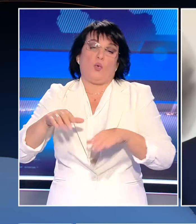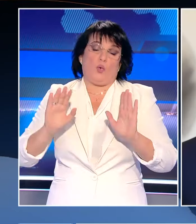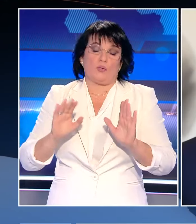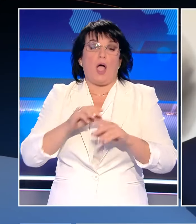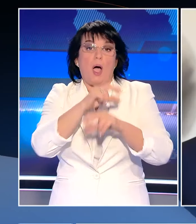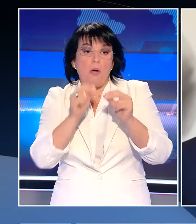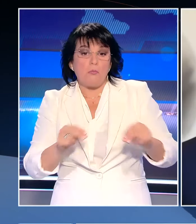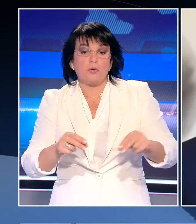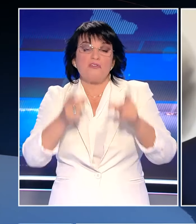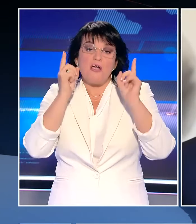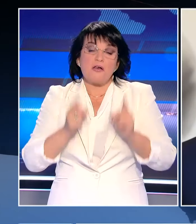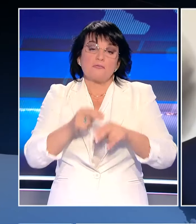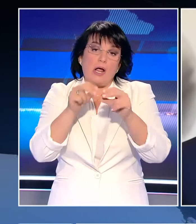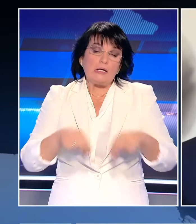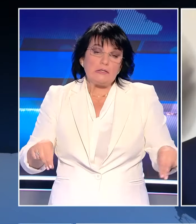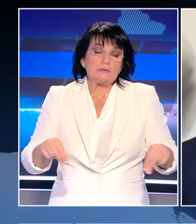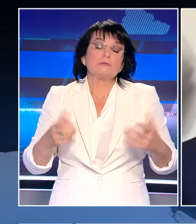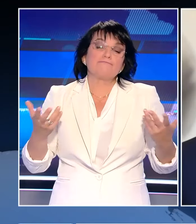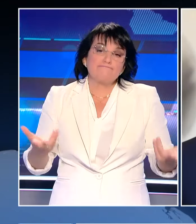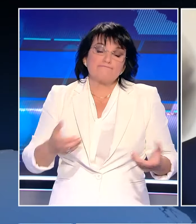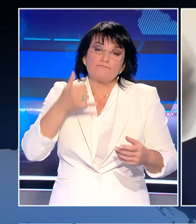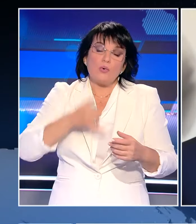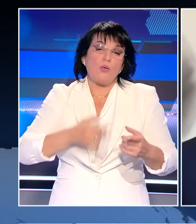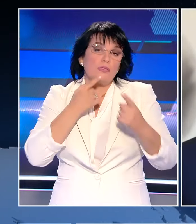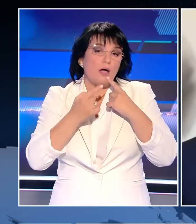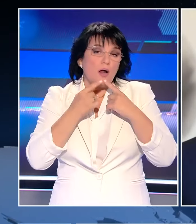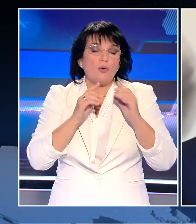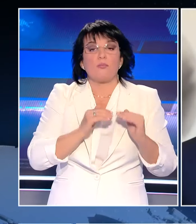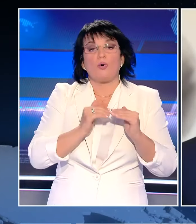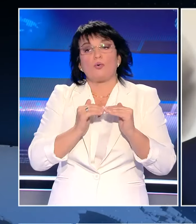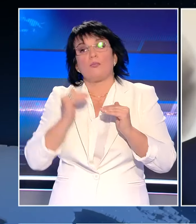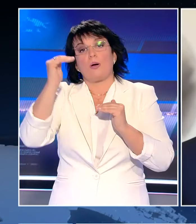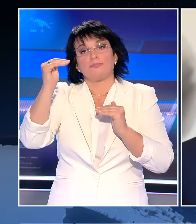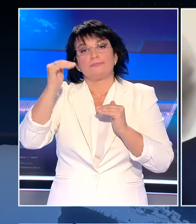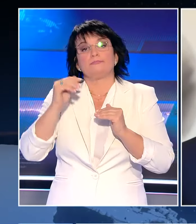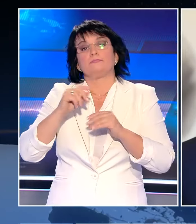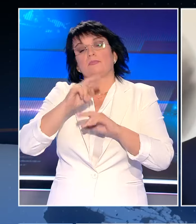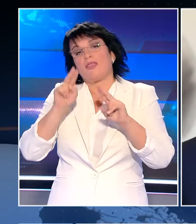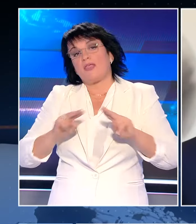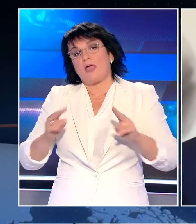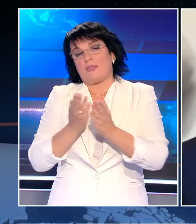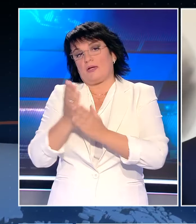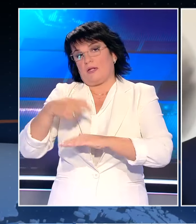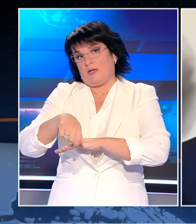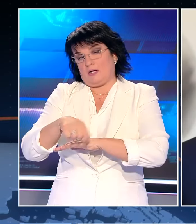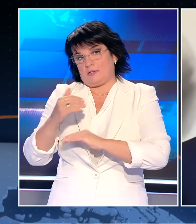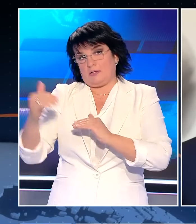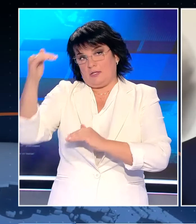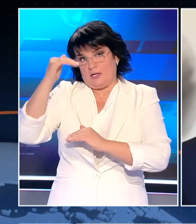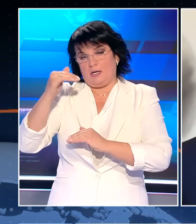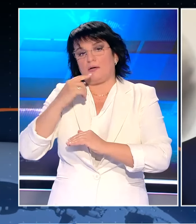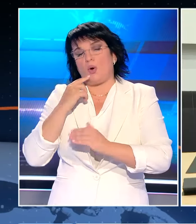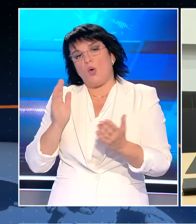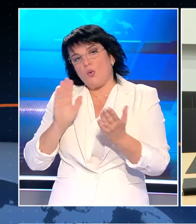καταλήξουμε σε ολοκληρωμένες λύσεις ως αποτέλεσμα ουσιαστικού διαλόγου θα μπορούσαμε να προσφύγουμε στη διεθνή δικαιοδοσία με μια ολιστική